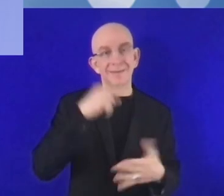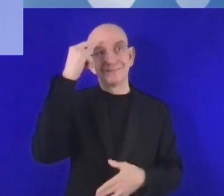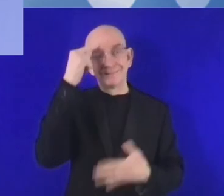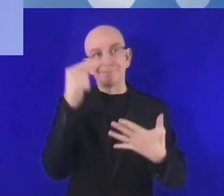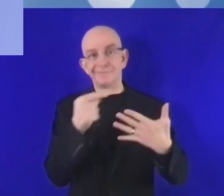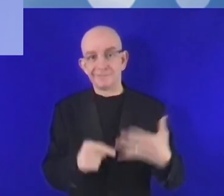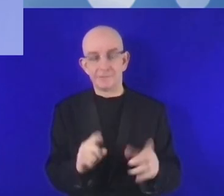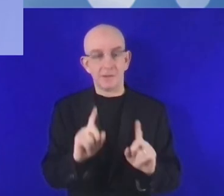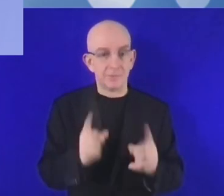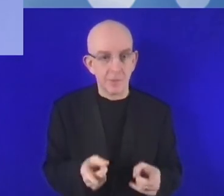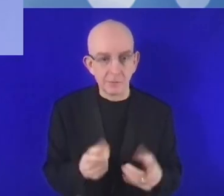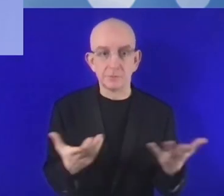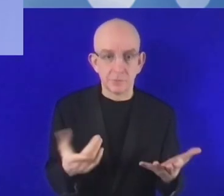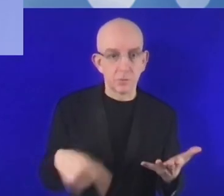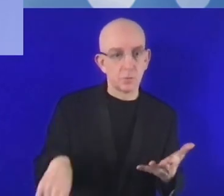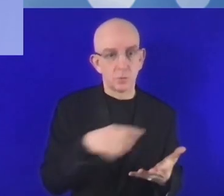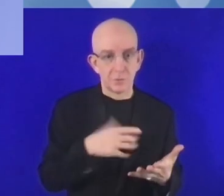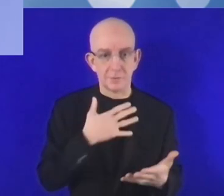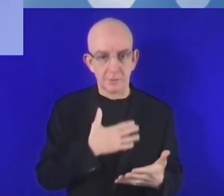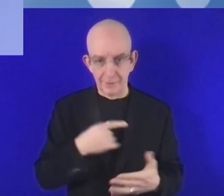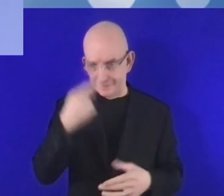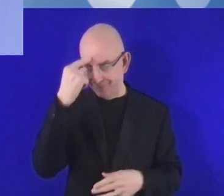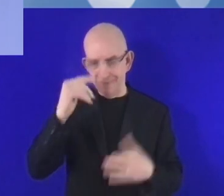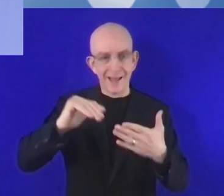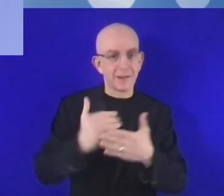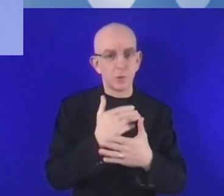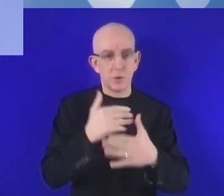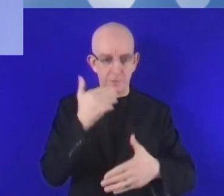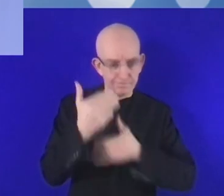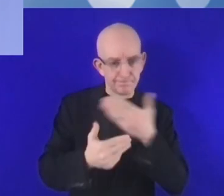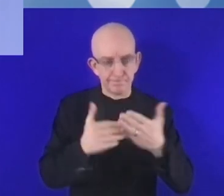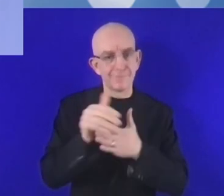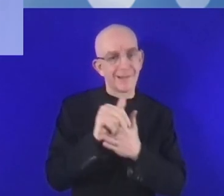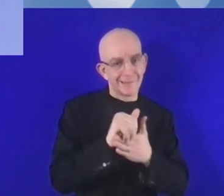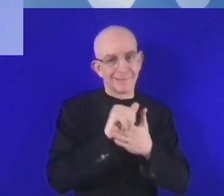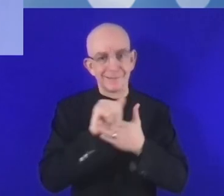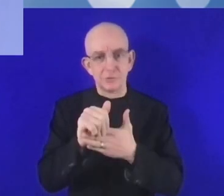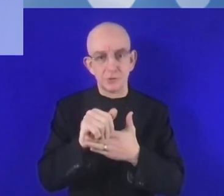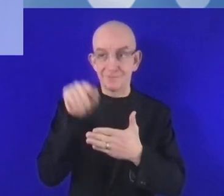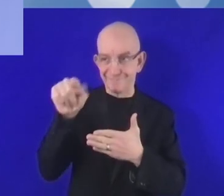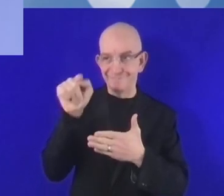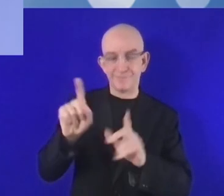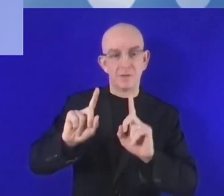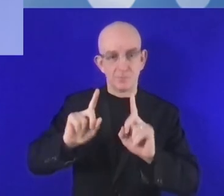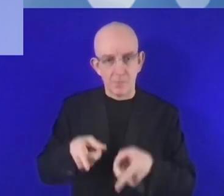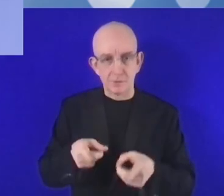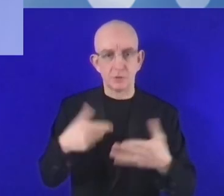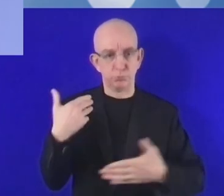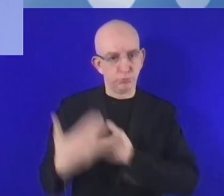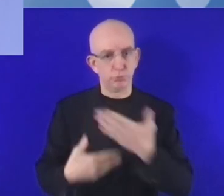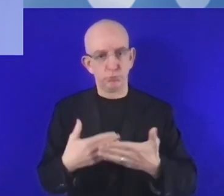قضايا الضوابط القانونية. لذلك هناك شيء آخر